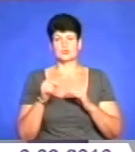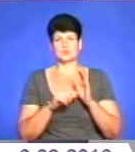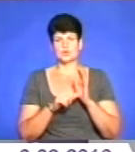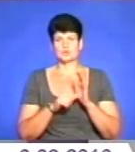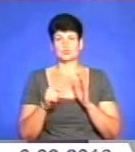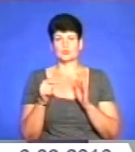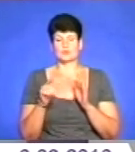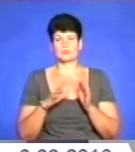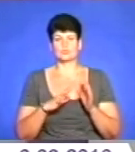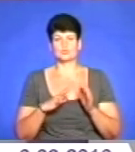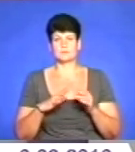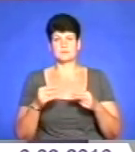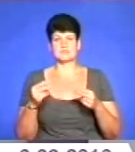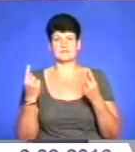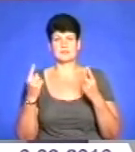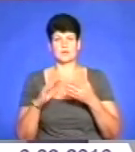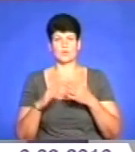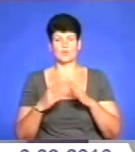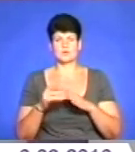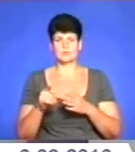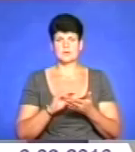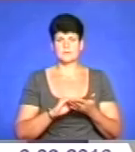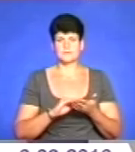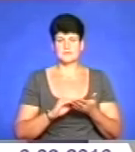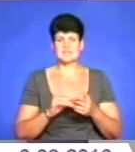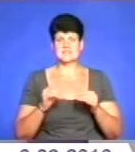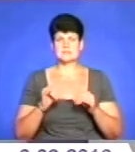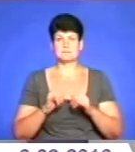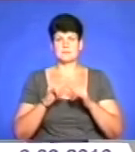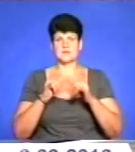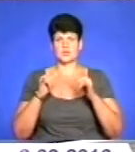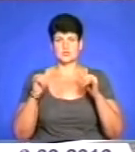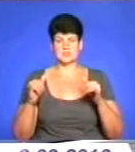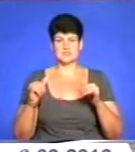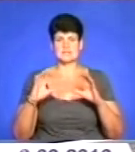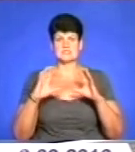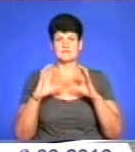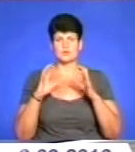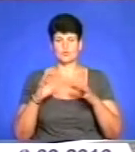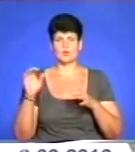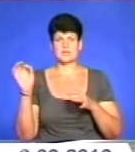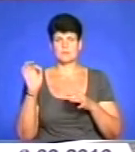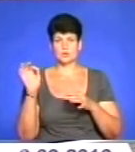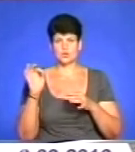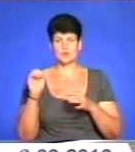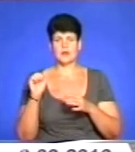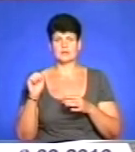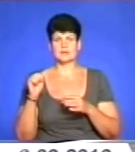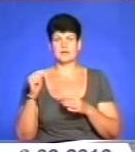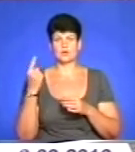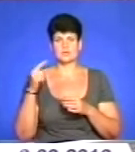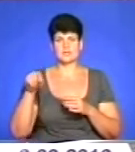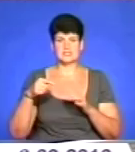підписанням Великої угоди, він констатував зростання світової температури атмосфери на 1,8-2